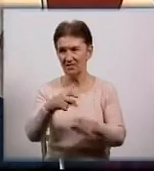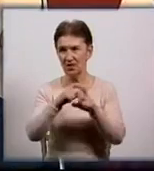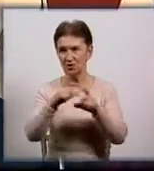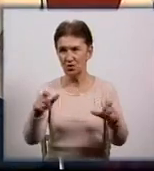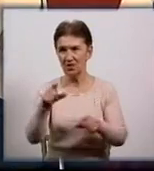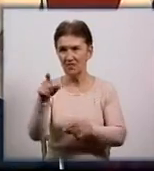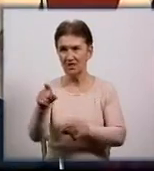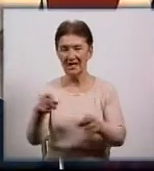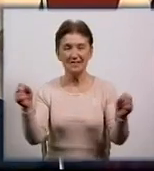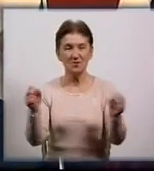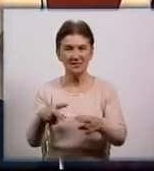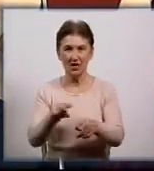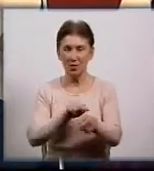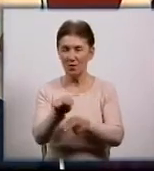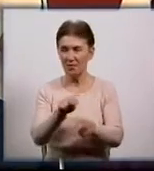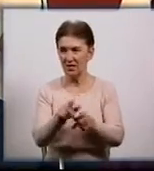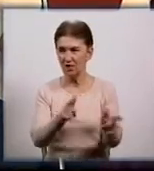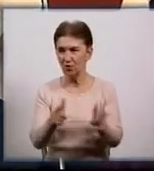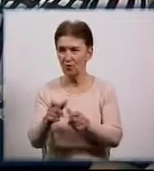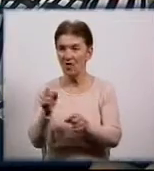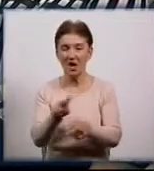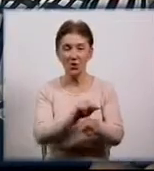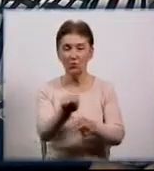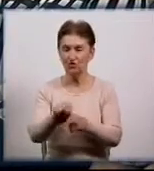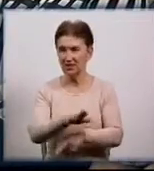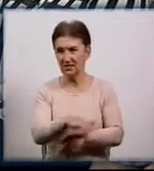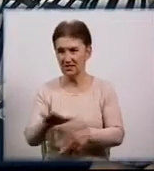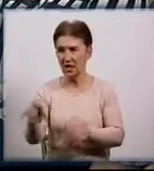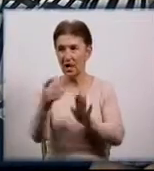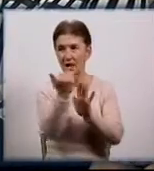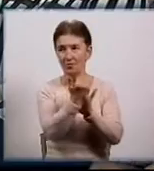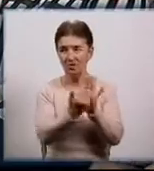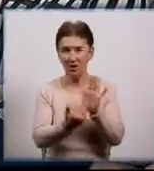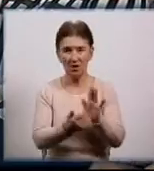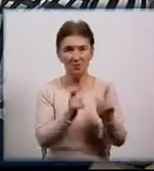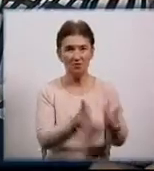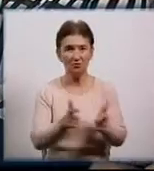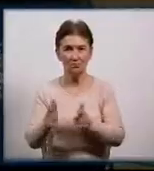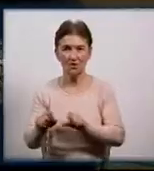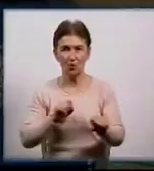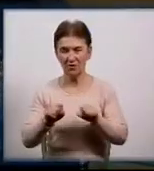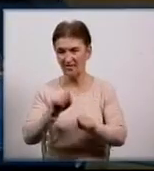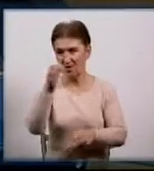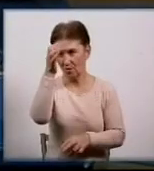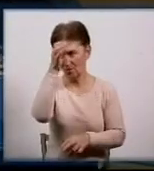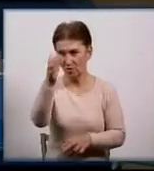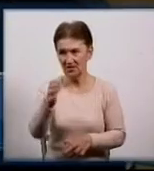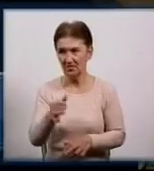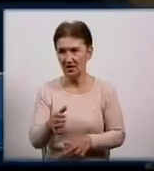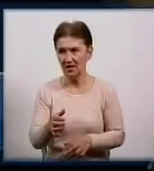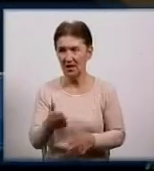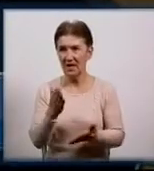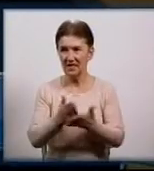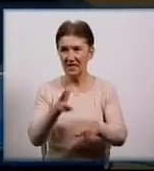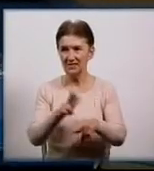Вони пройшли спеціальну підготовку, як навчати учнів. Програму заняттю згоджували з управлінням освіти. Це патрульні поліцейські, які до